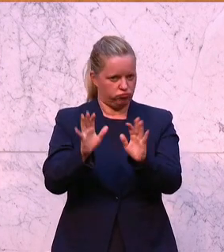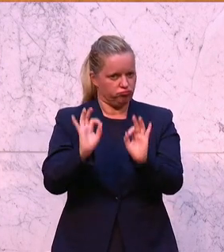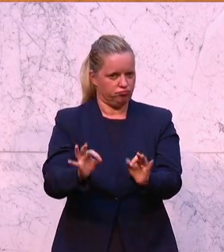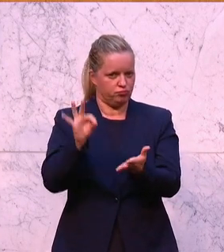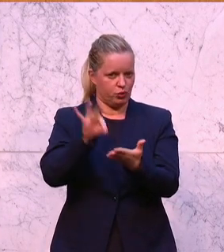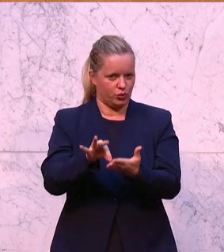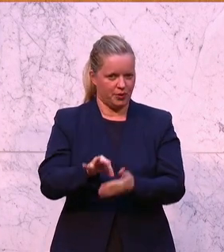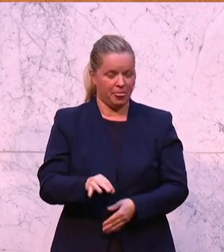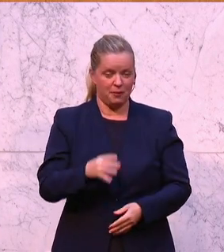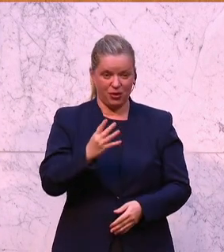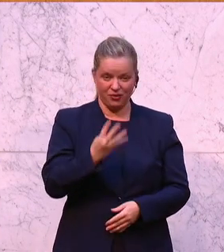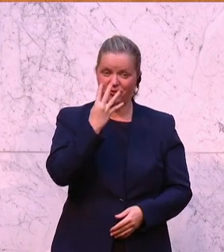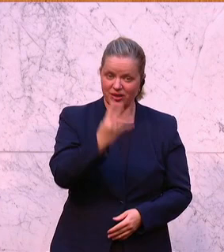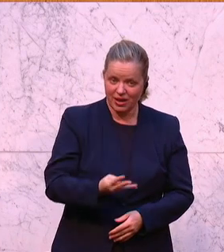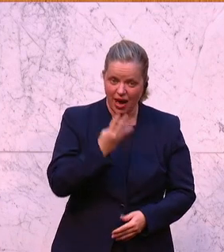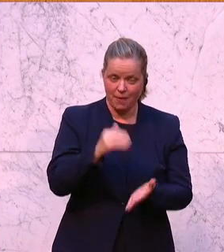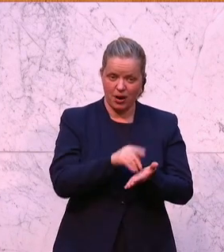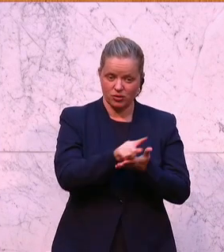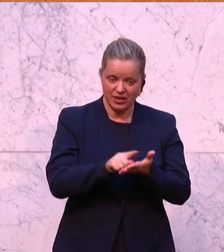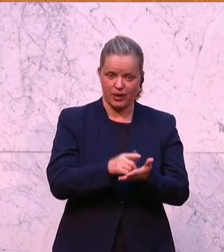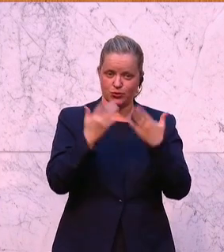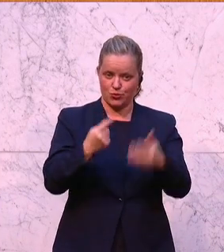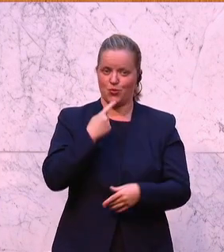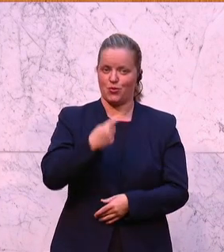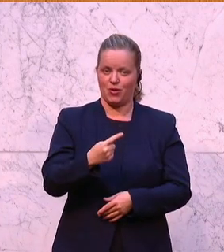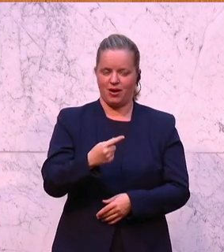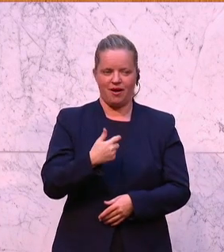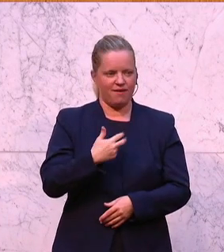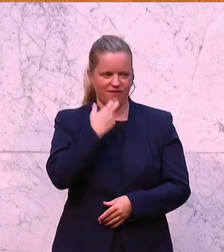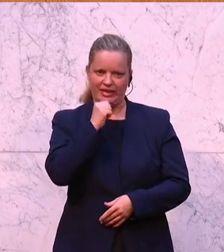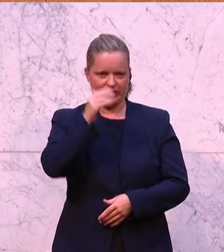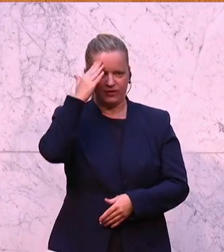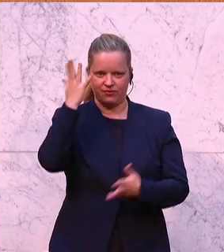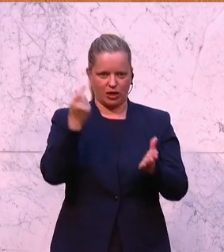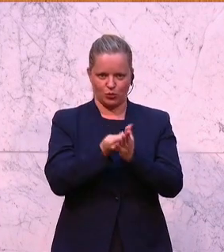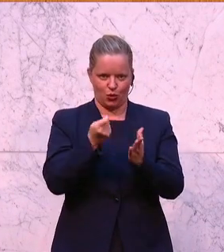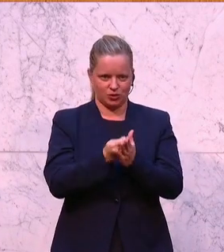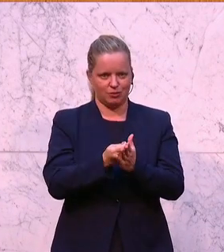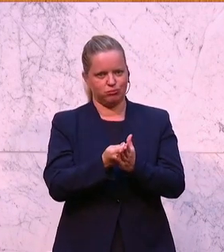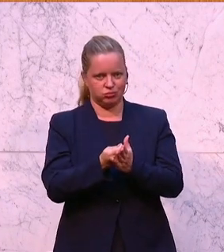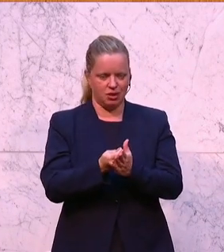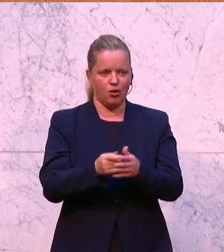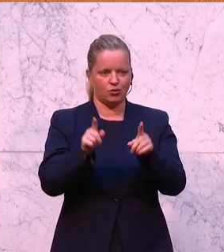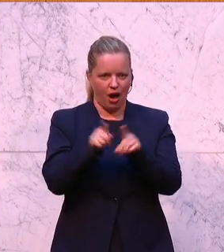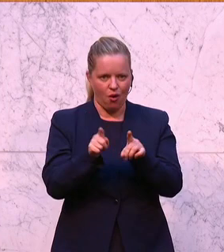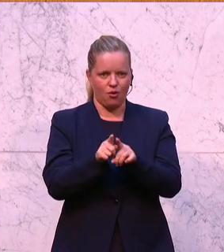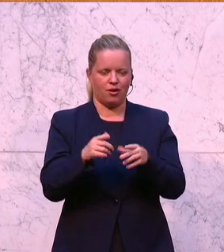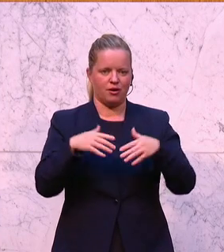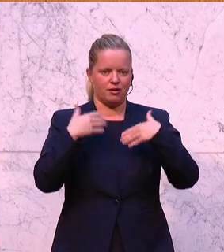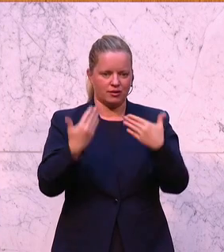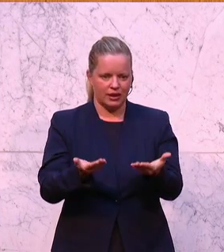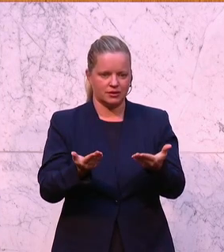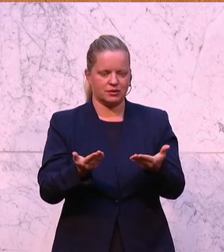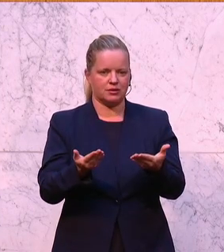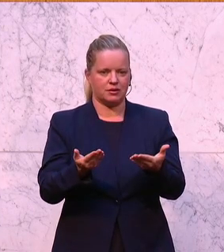vier Jahre lang hat man gebraucht, um das festzustellen. Ich möchte nicht wissen, was das gekostet hat. Ich möchte auch nicht wissen, was in weiterer Folge in